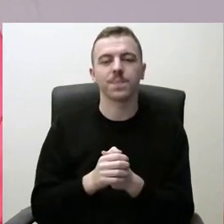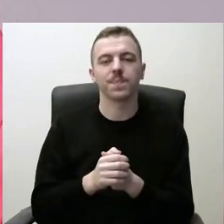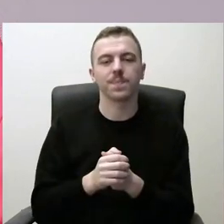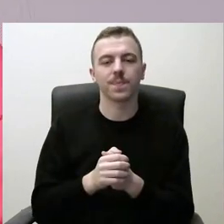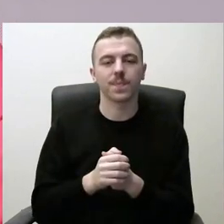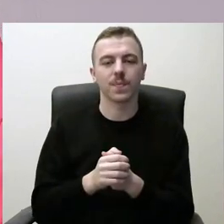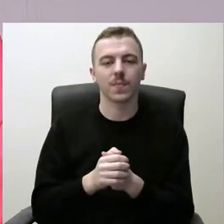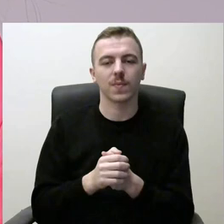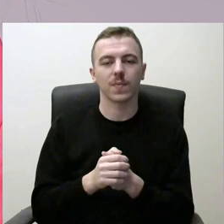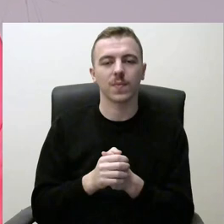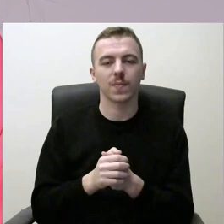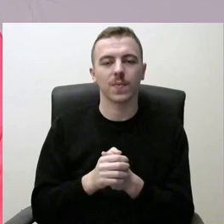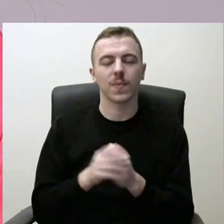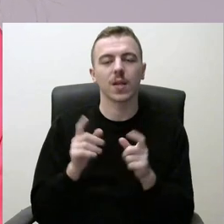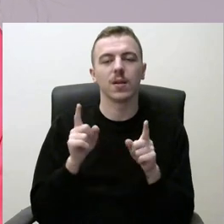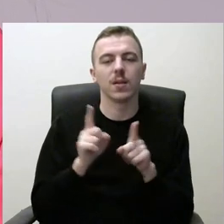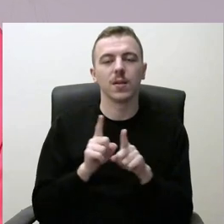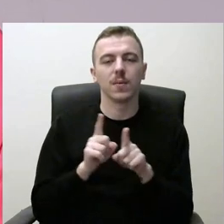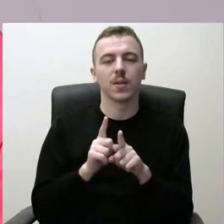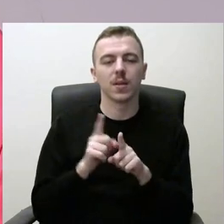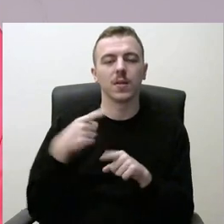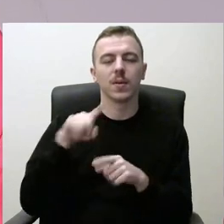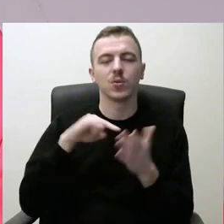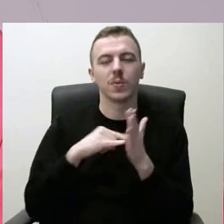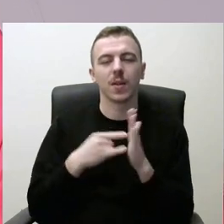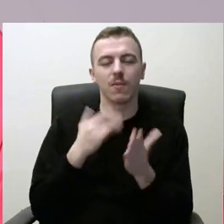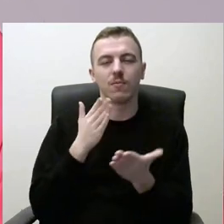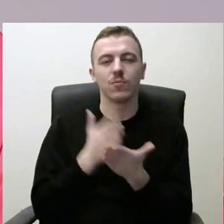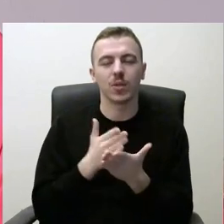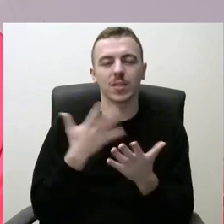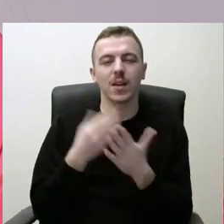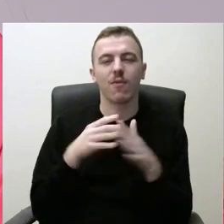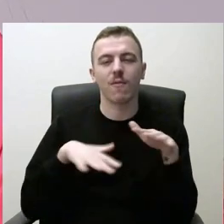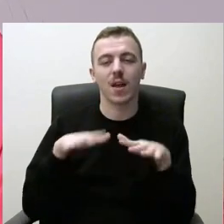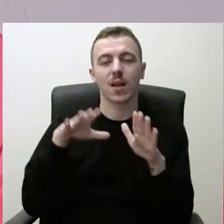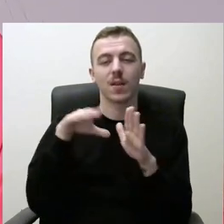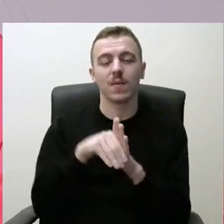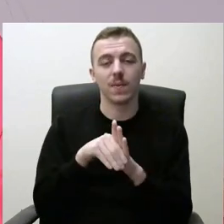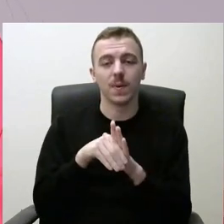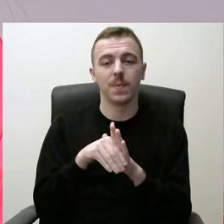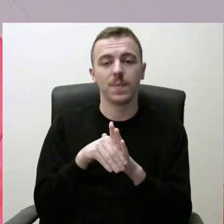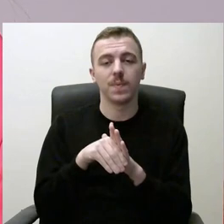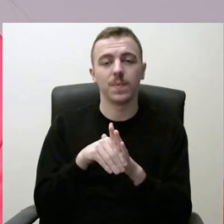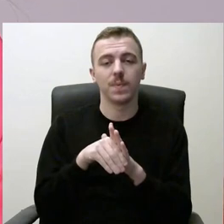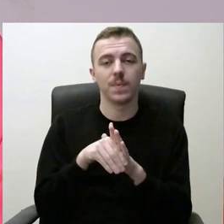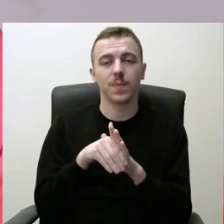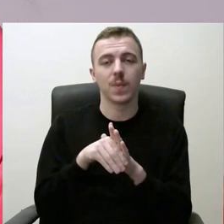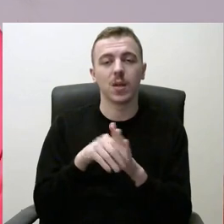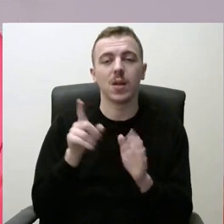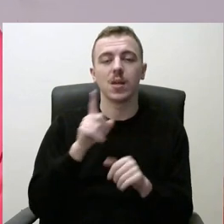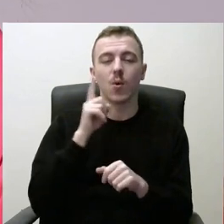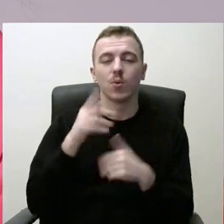Tuomet esame numatę savo veikloje, kad jaunų